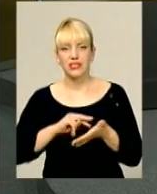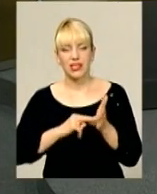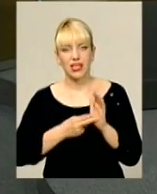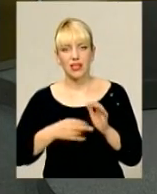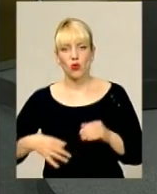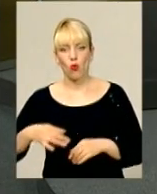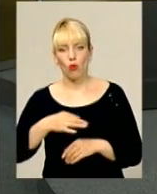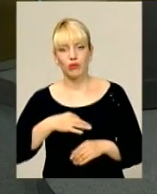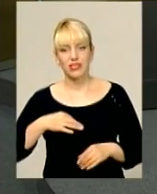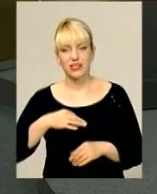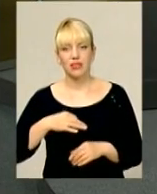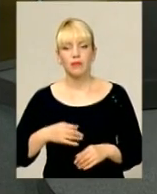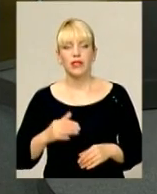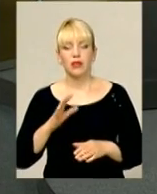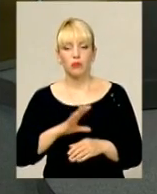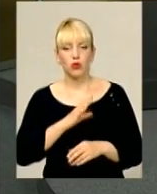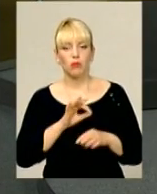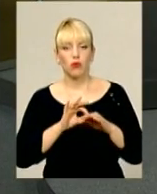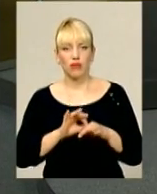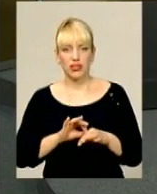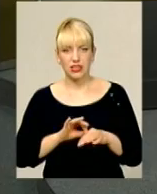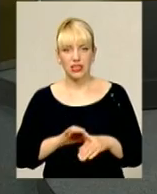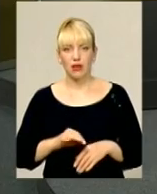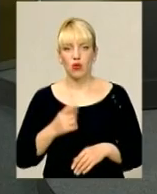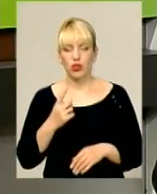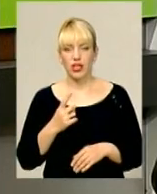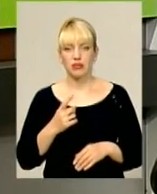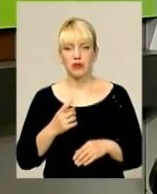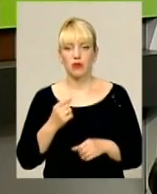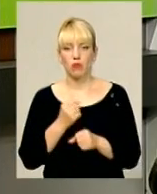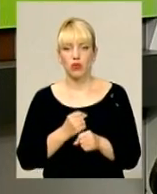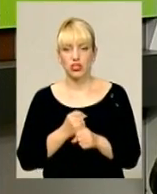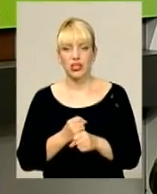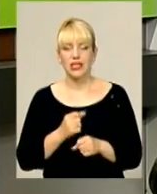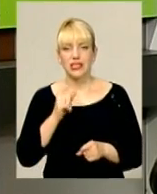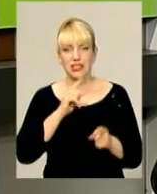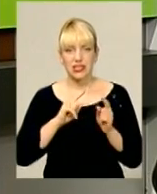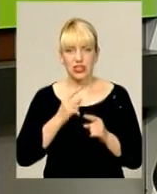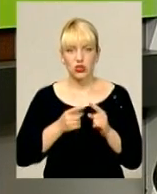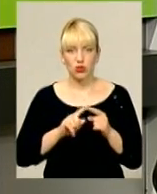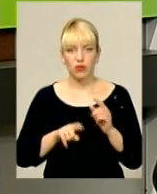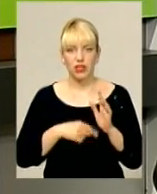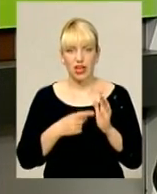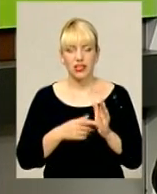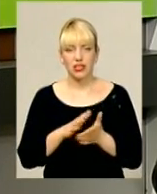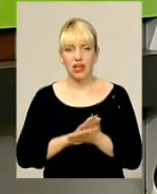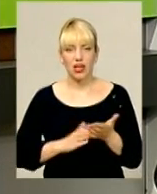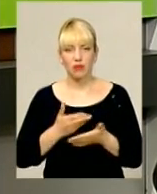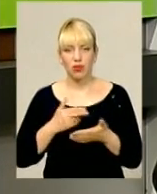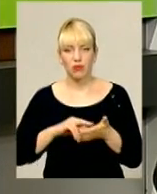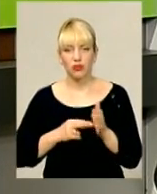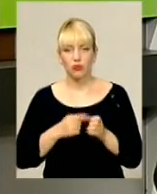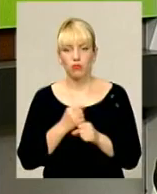області саме. Було проведено вже одне перше робоче засідання з цього питання. Надалі ми плануємо робити окремі